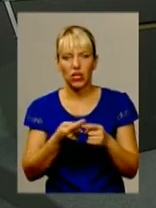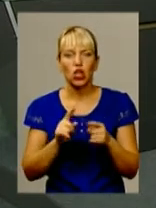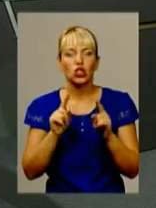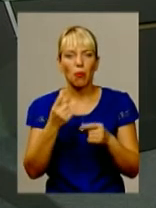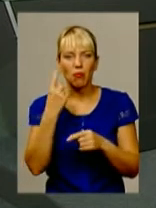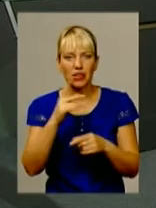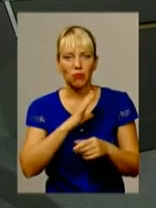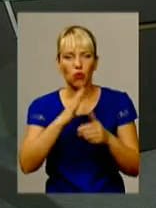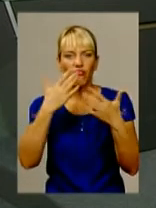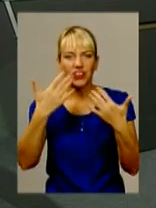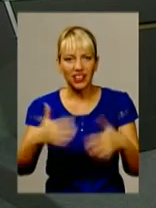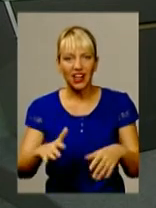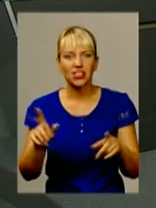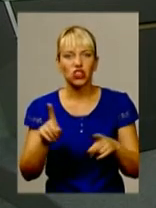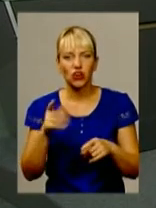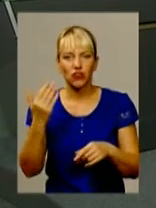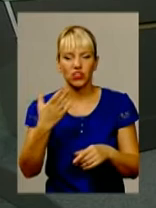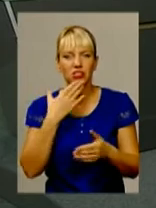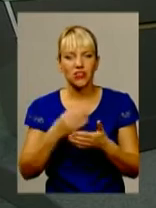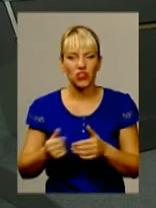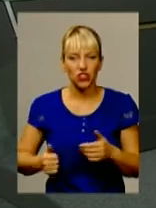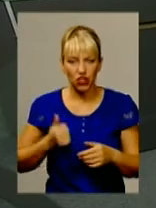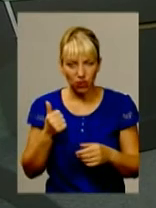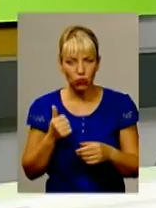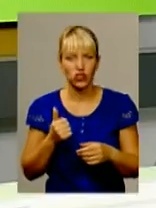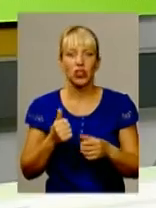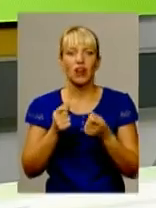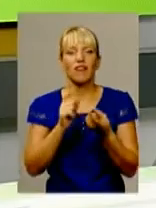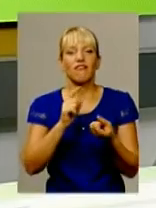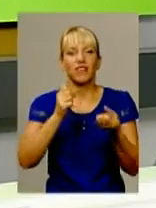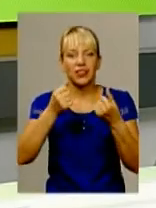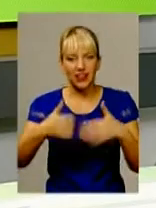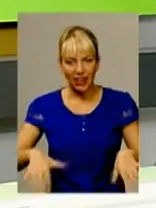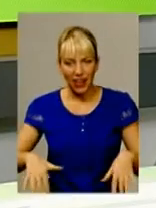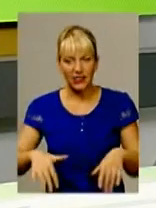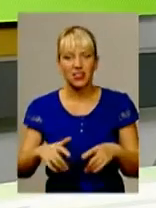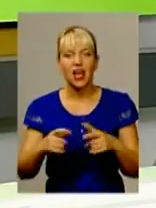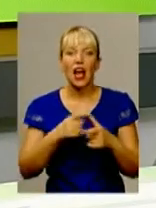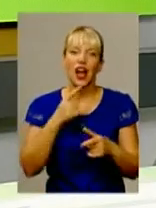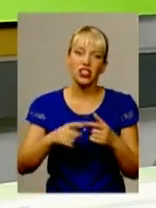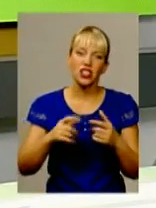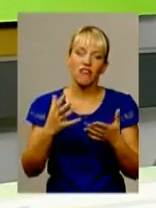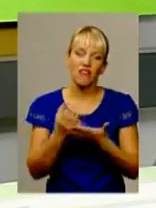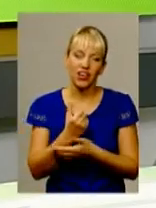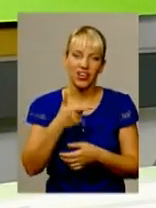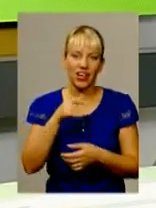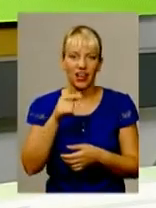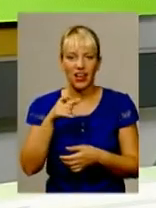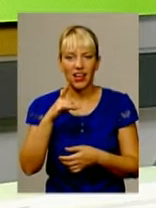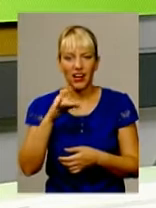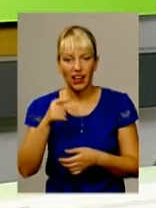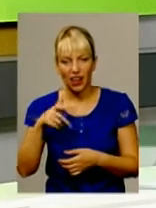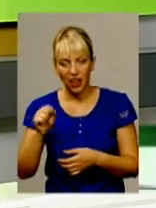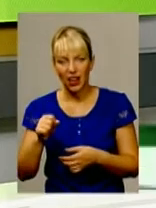втратять, і втрата того, що, на мою думку, вони стануть депутатами. Чи виграє від цього Герего? Думаю, не виграє. Але я би, ви зрозумієте, зараз це